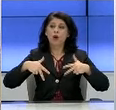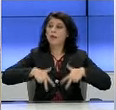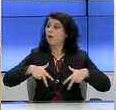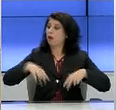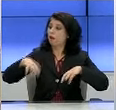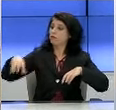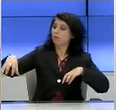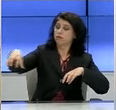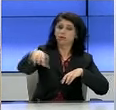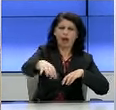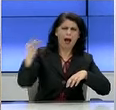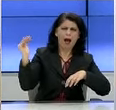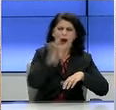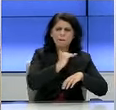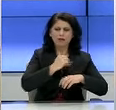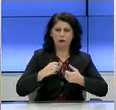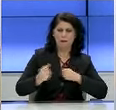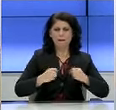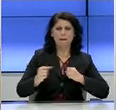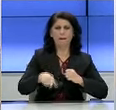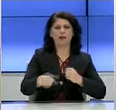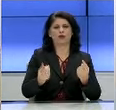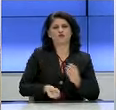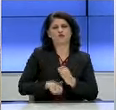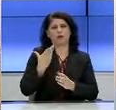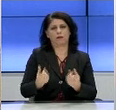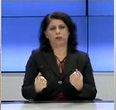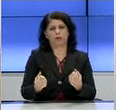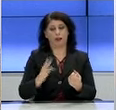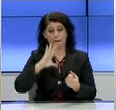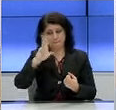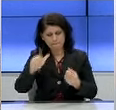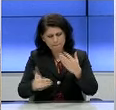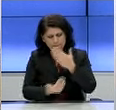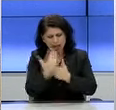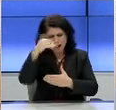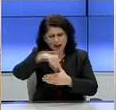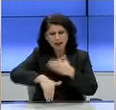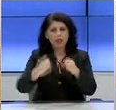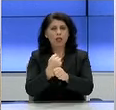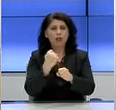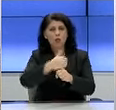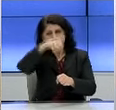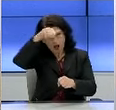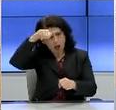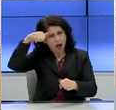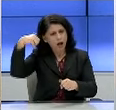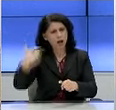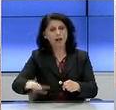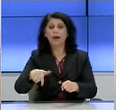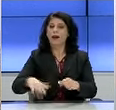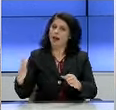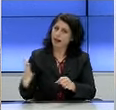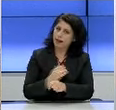ανταποκριθήκαμε με άμυσα ταλακλαστικά και στη νέα αυτή πρόκληση. Μοχθήσαμε νυχθημερών, αλλά κατορθώσαμε ως κρατικός μηχανισμός